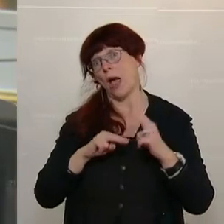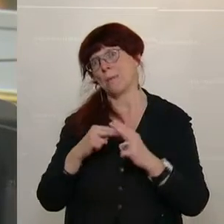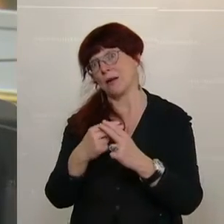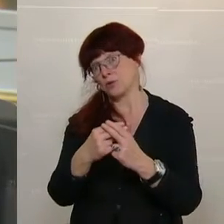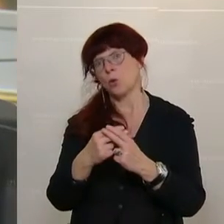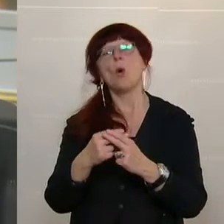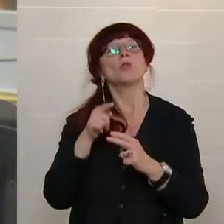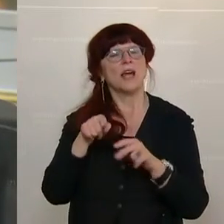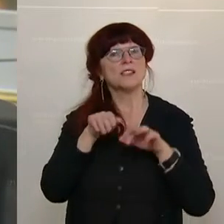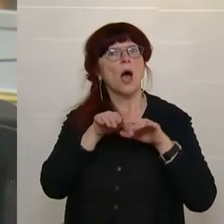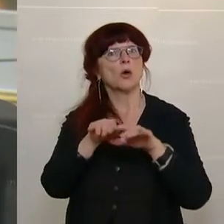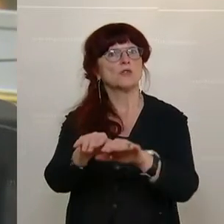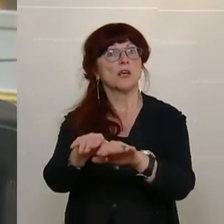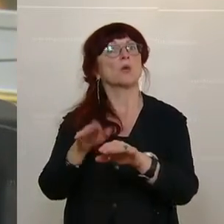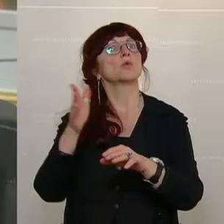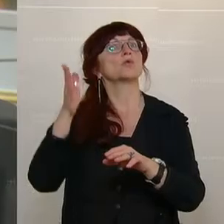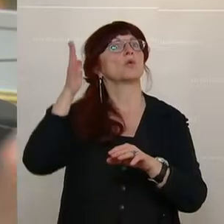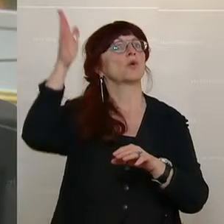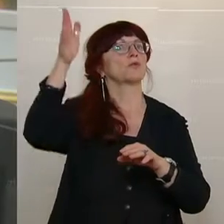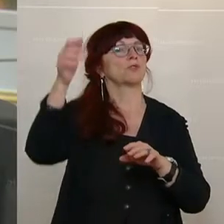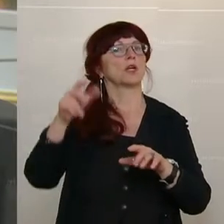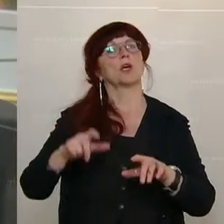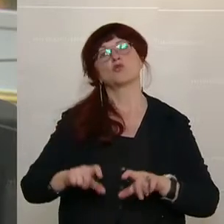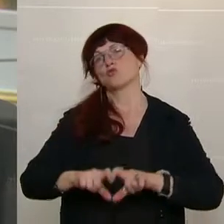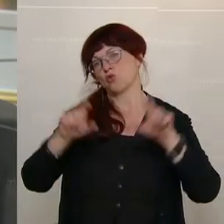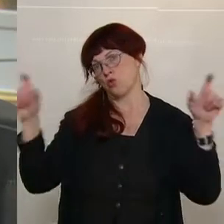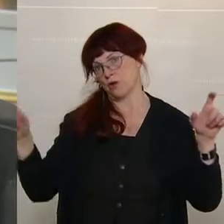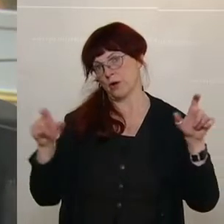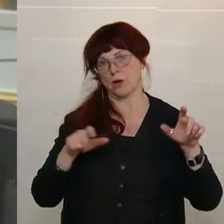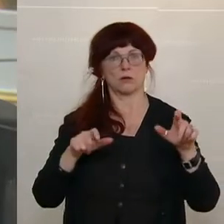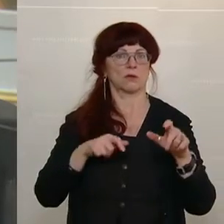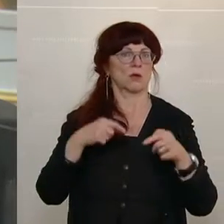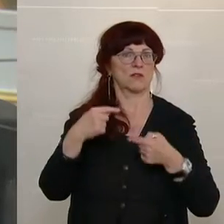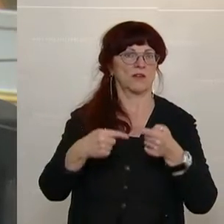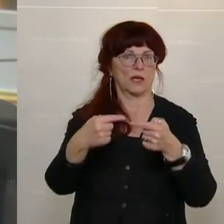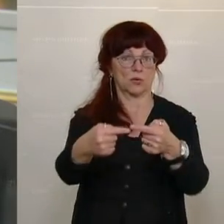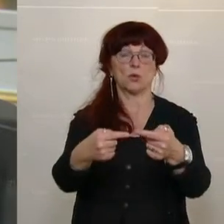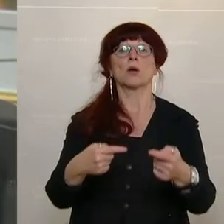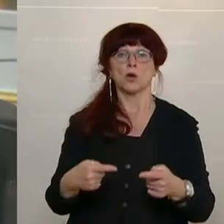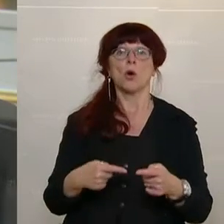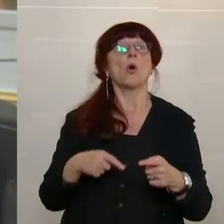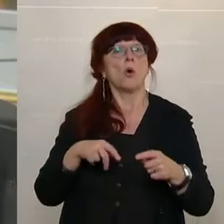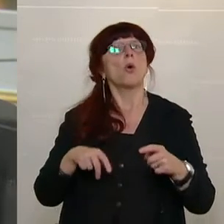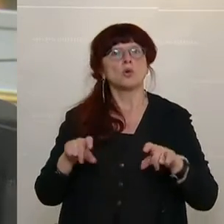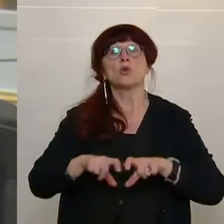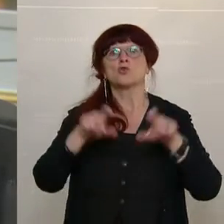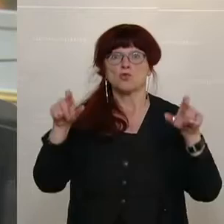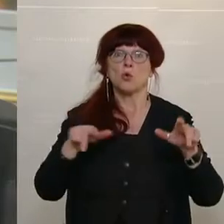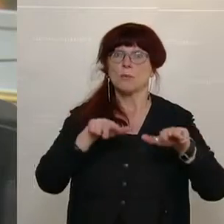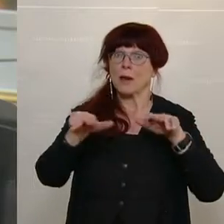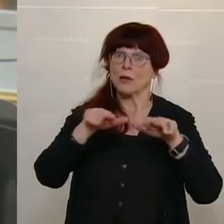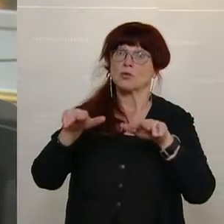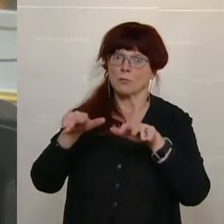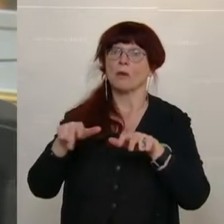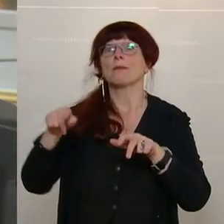Schuldenentwicklung. Und ich versichere Ihnen, dass das Schuldenmanagement natürlich den Rechnungshof auch in den kommenden Jahren noch sehr stark beschäftigen wird.